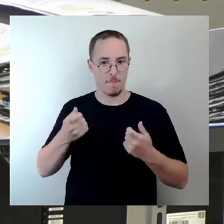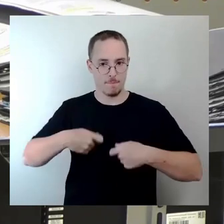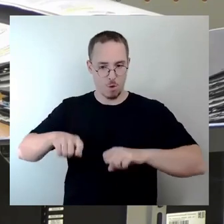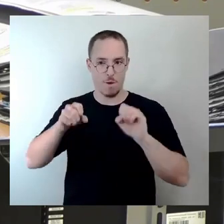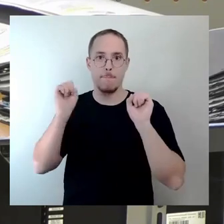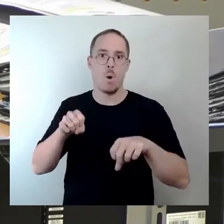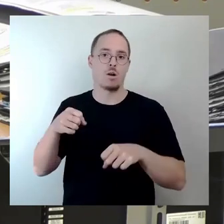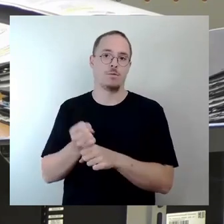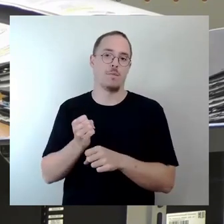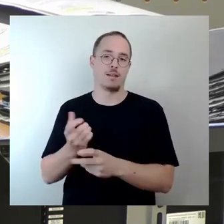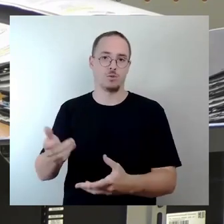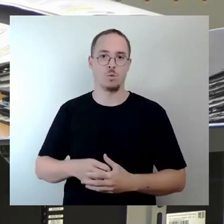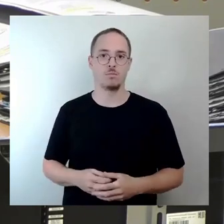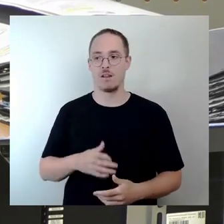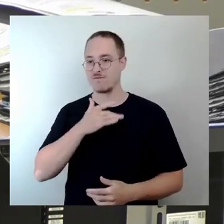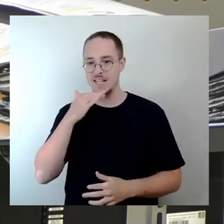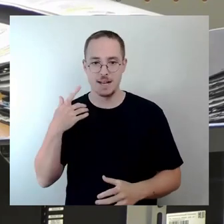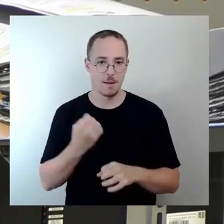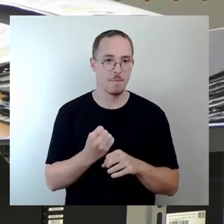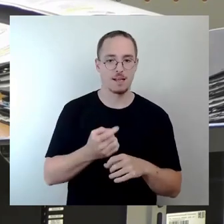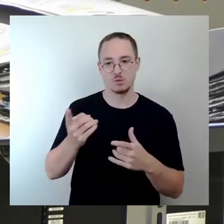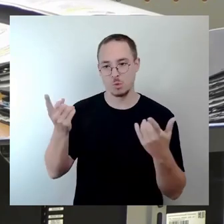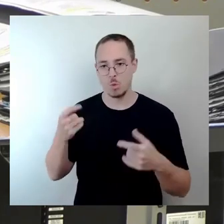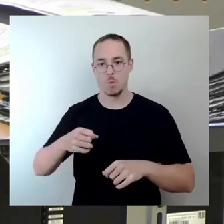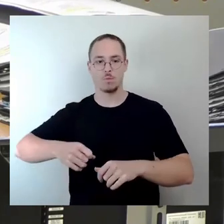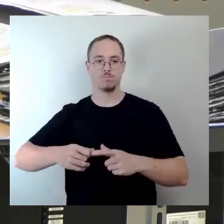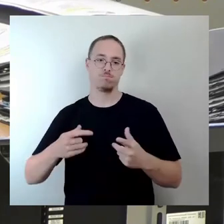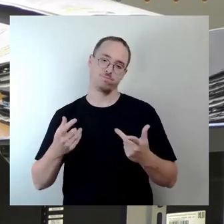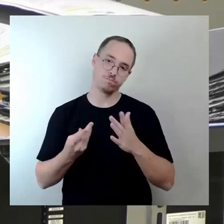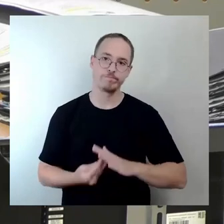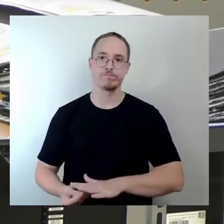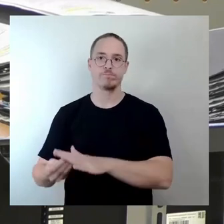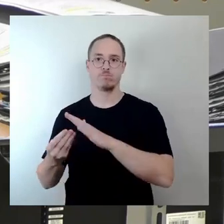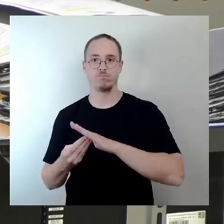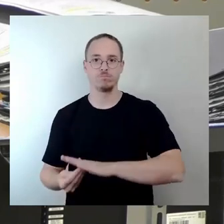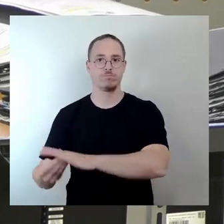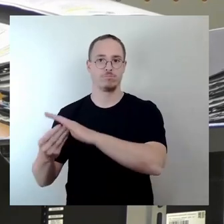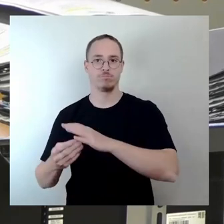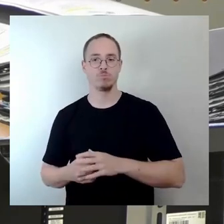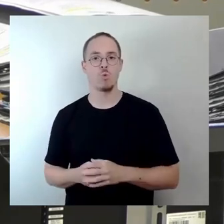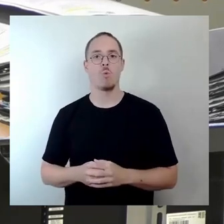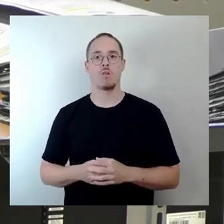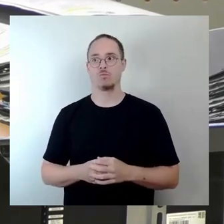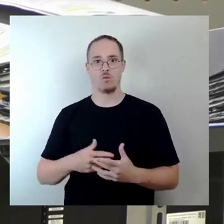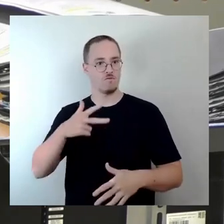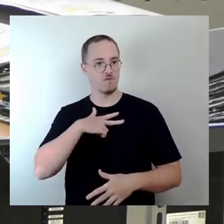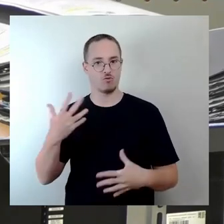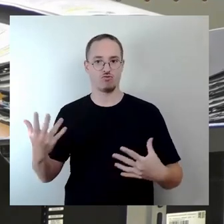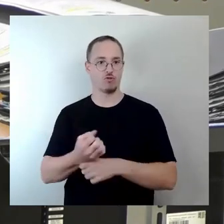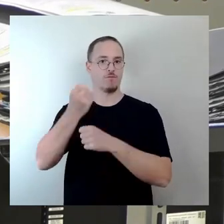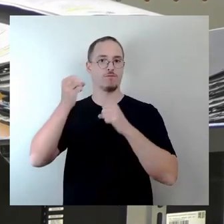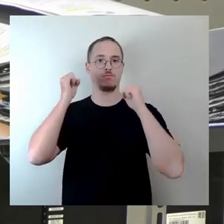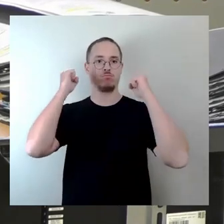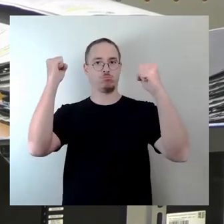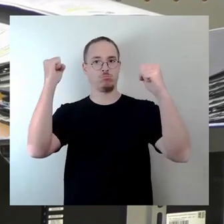dass das, was wir hier im Stadtrat beschlossen haben, auch Wirklichkeit wird. Und es wurde Wirklichkeit. Und die Stadt hat auch planungsrechtlich alles